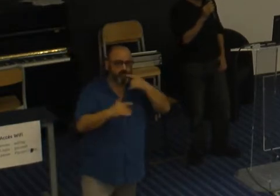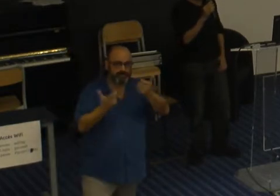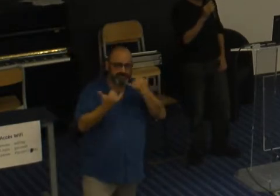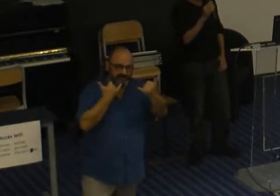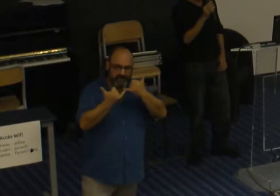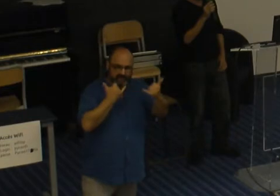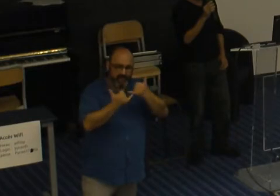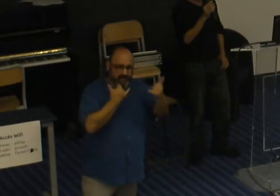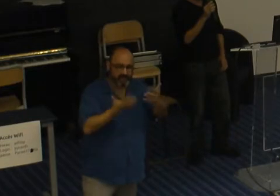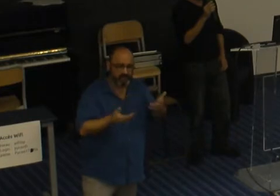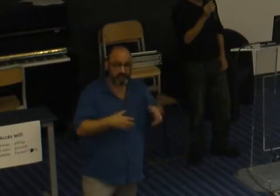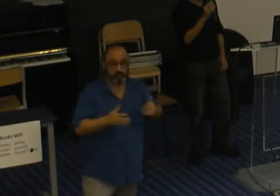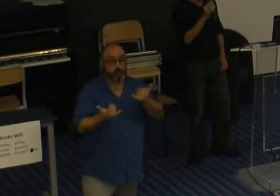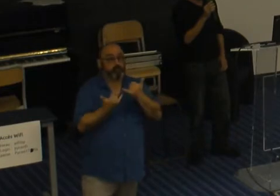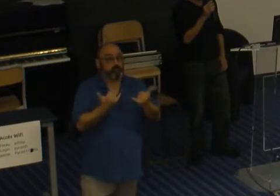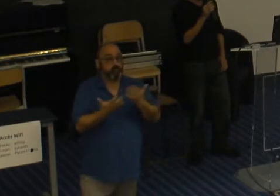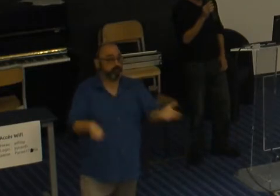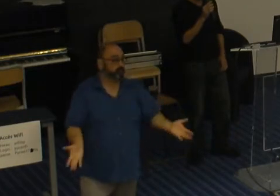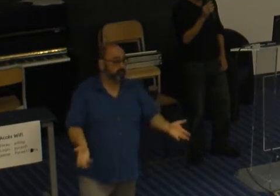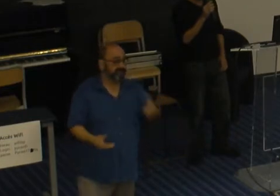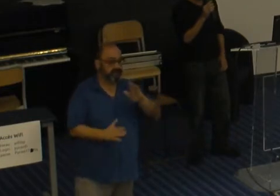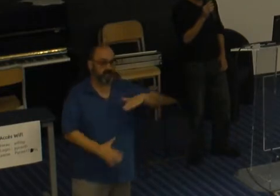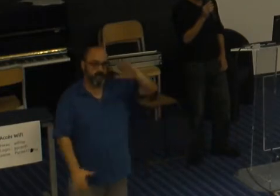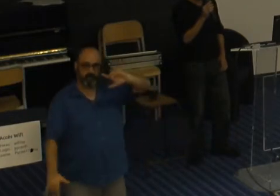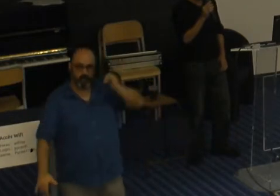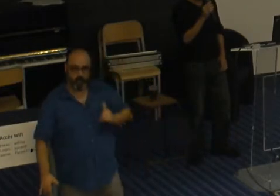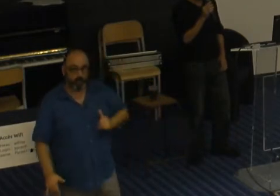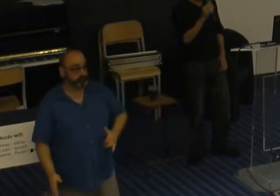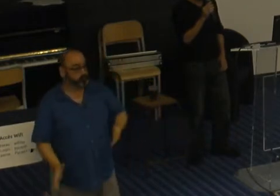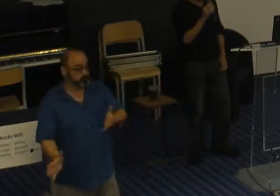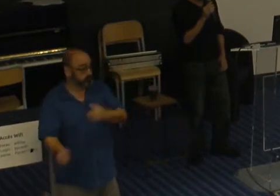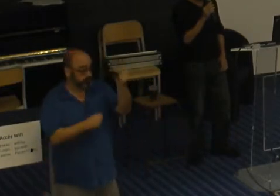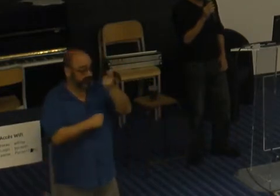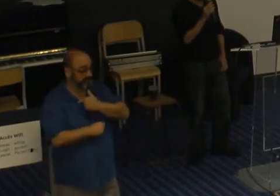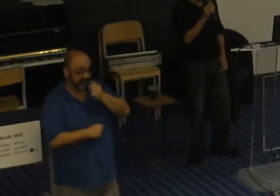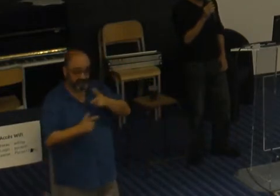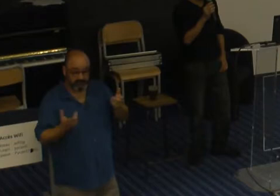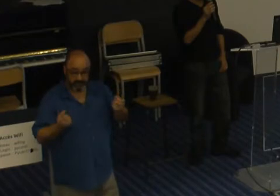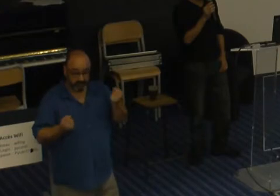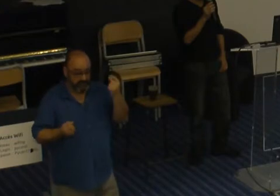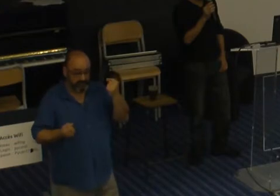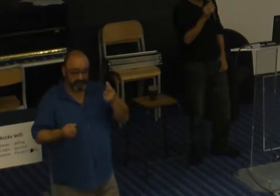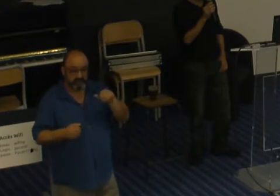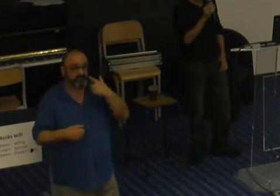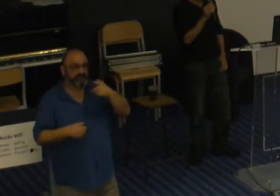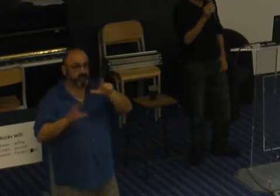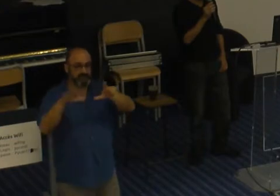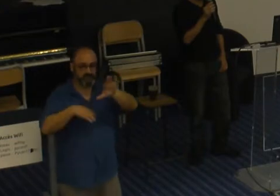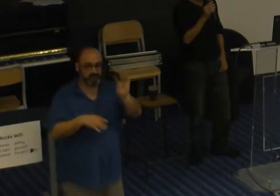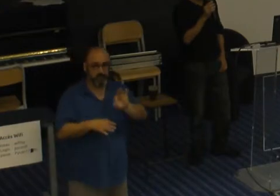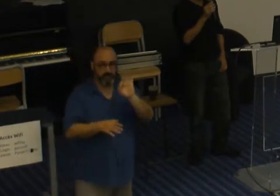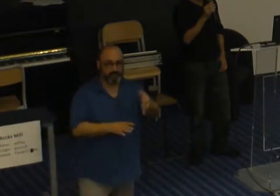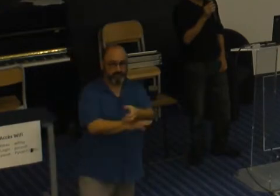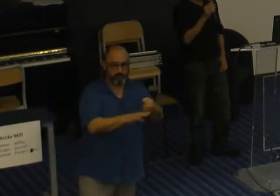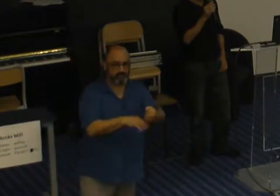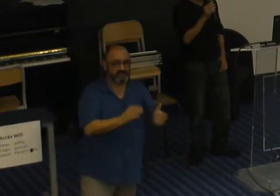forcément, quand vous êtes une grande blonde, c'est très facile d'avoir un boulot. Vous avez le boulot, vous avez trois chances sur quatre de l'avoir. Quand vous êtes une